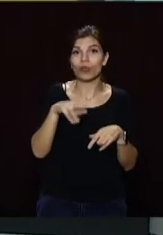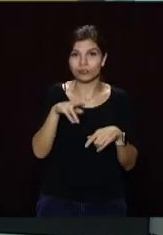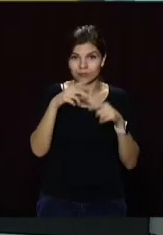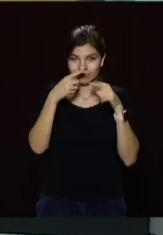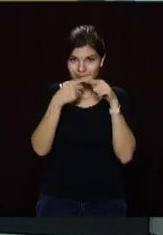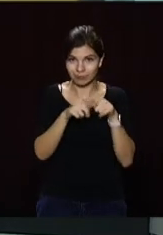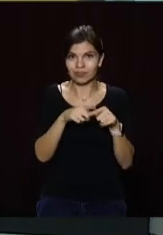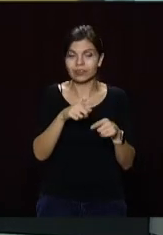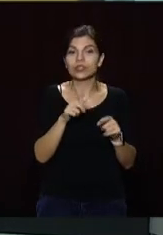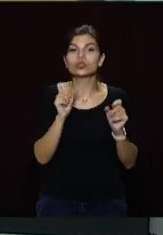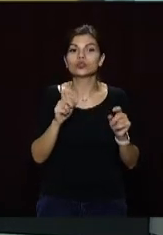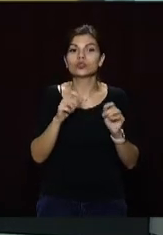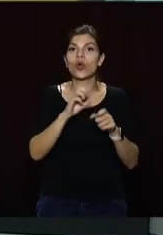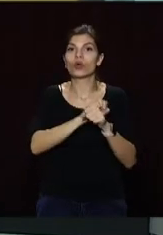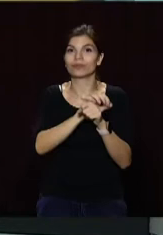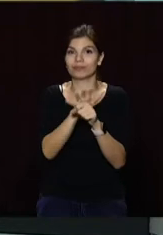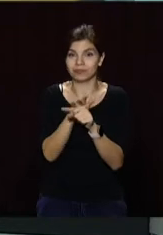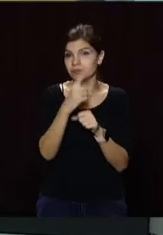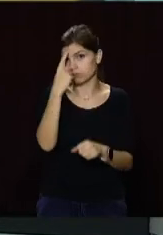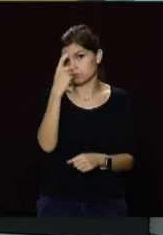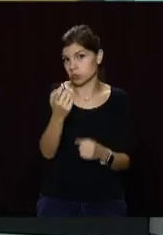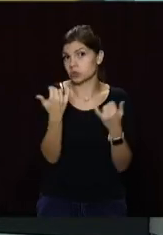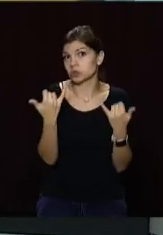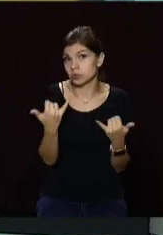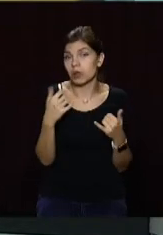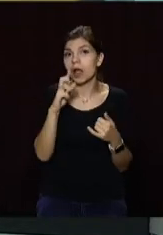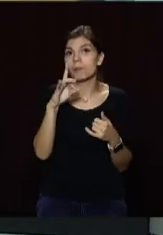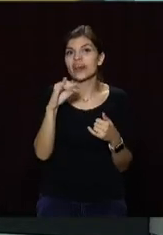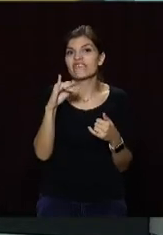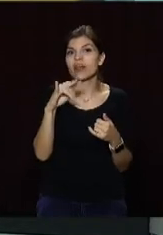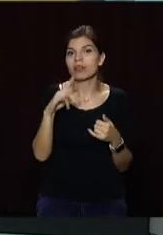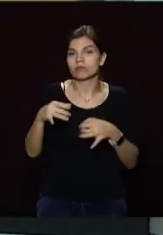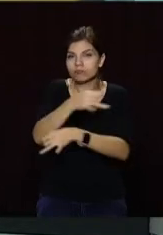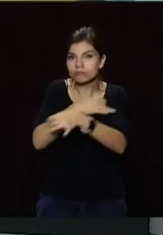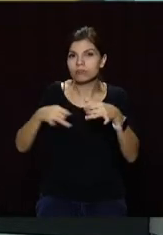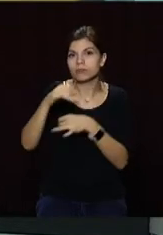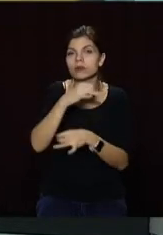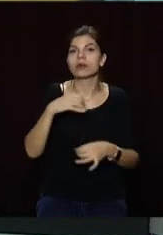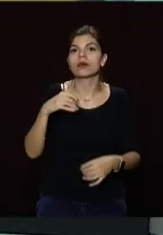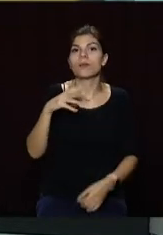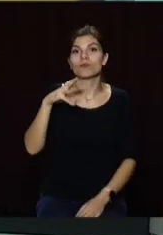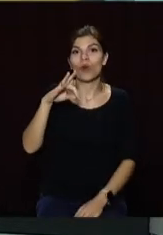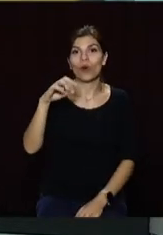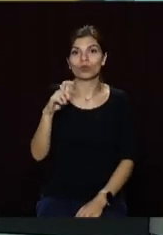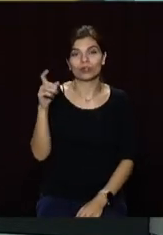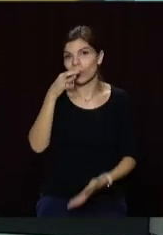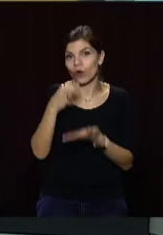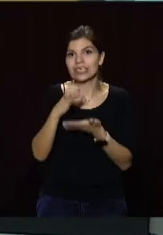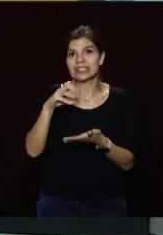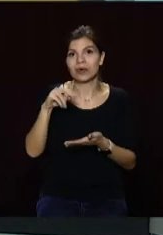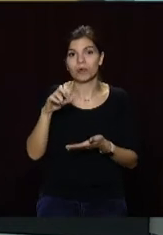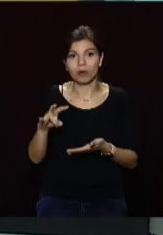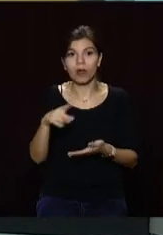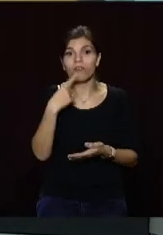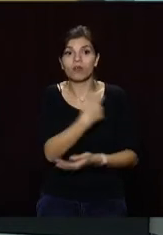золотим стандартом з виявлення ковід, про це заявив сьогодні на брифінгу очільник МОЗ Максим Степанов. Тому в Україні у шпиталі